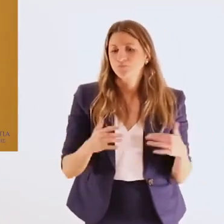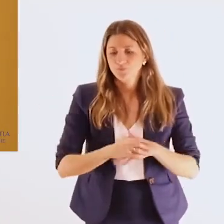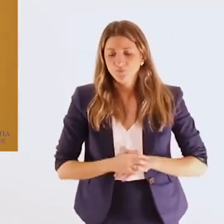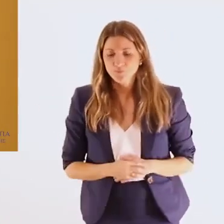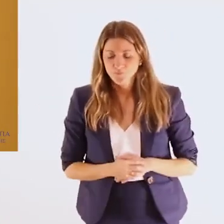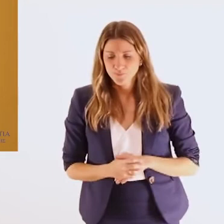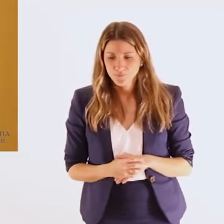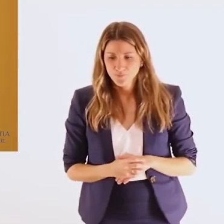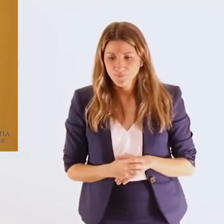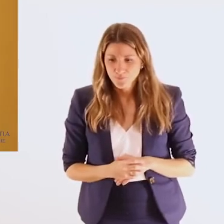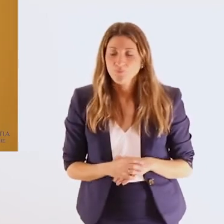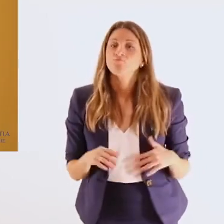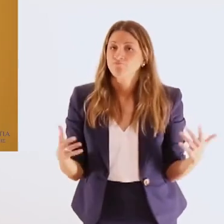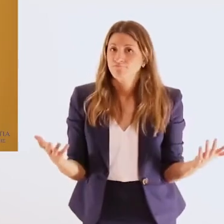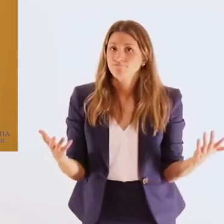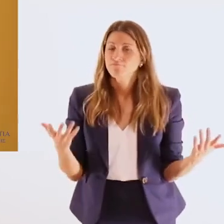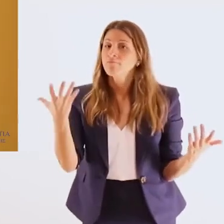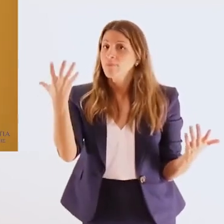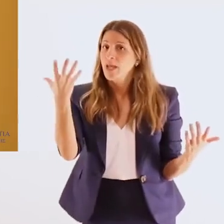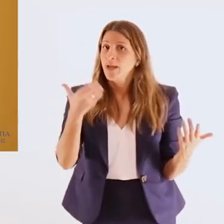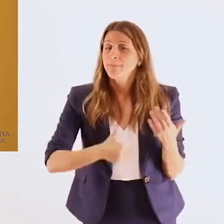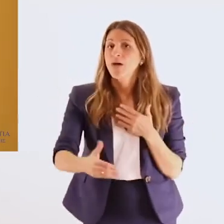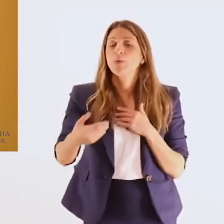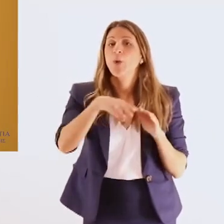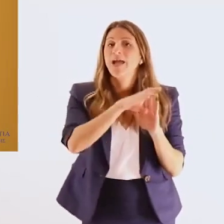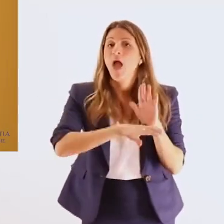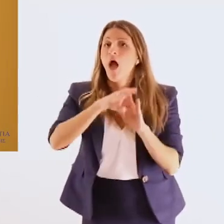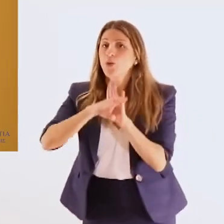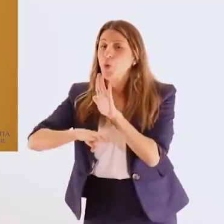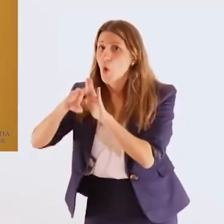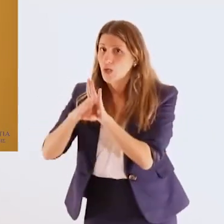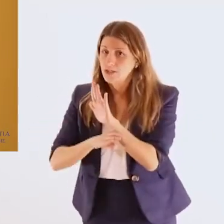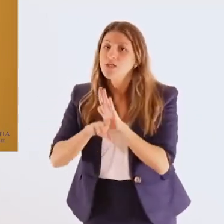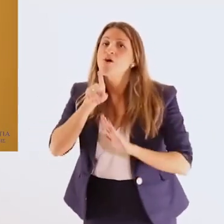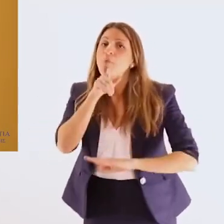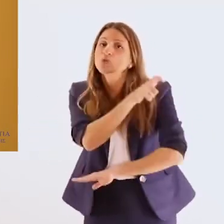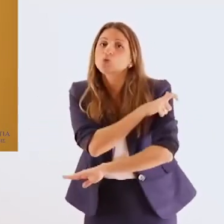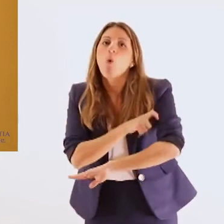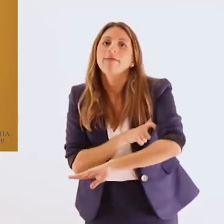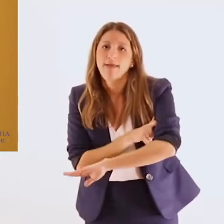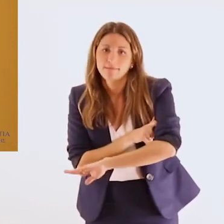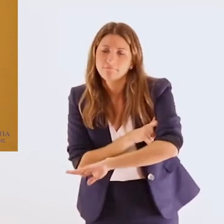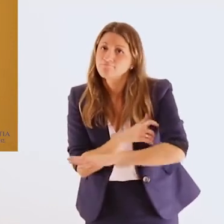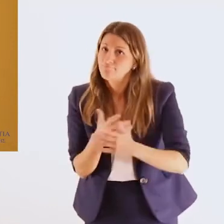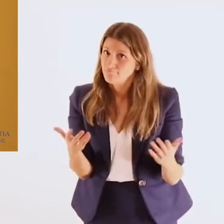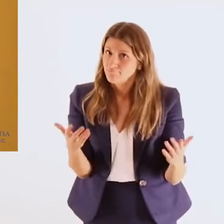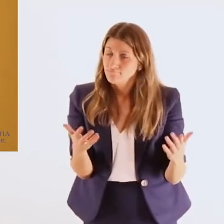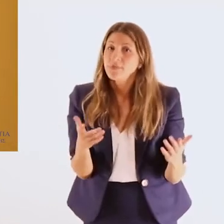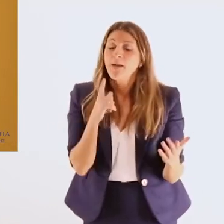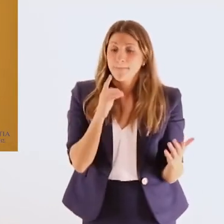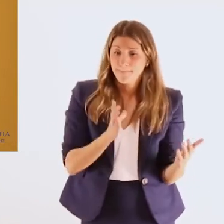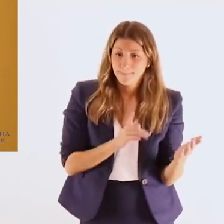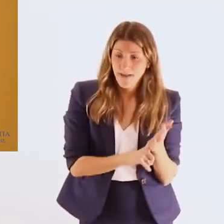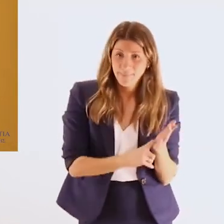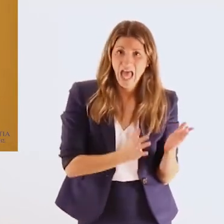πρότυπων κανόνων του ΟΕΕ και να επιτευχθεί η ουσιαστική εξίσωση των ατόμων με αναπηρία καθώς και η πλήρη